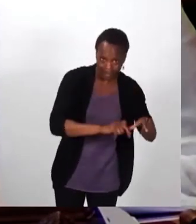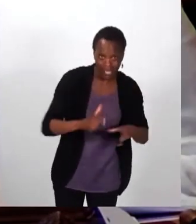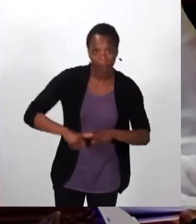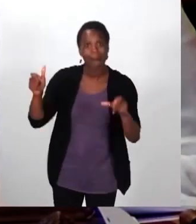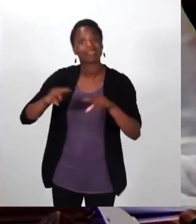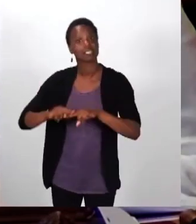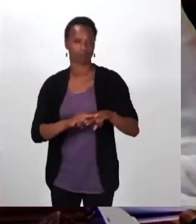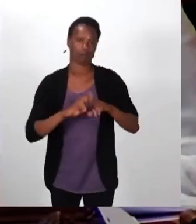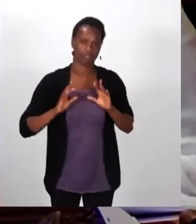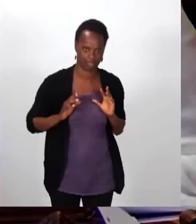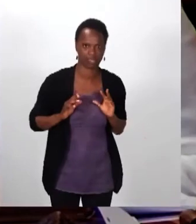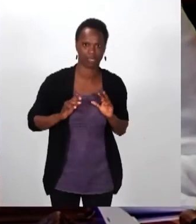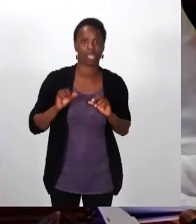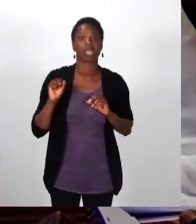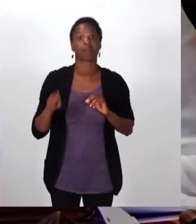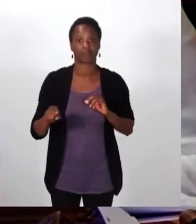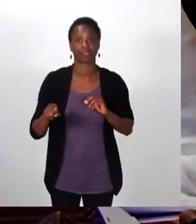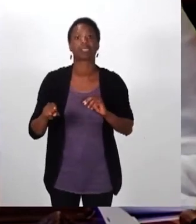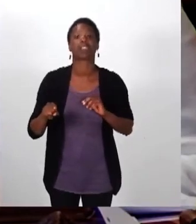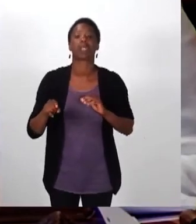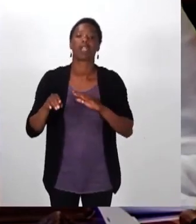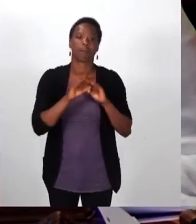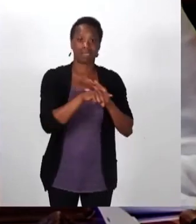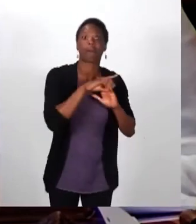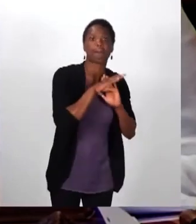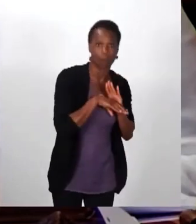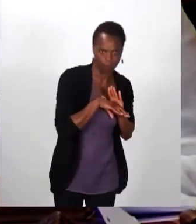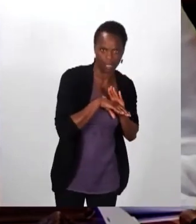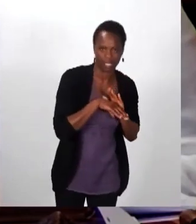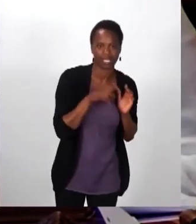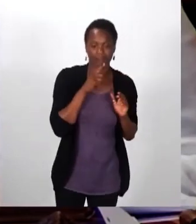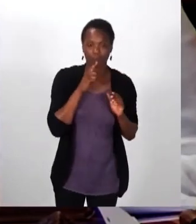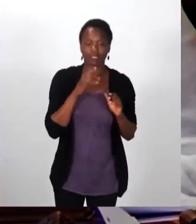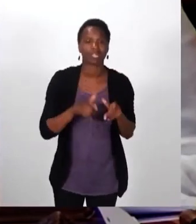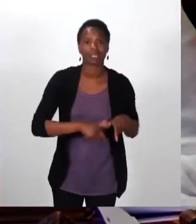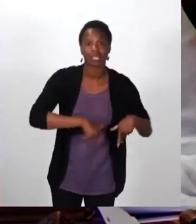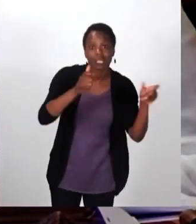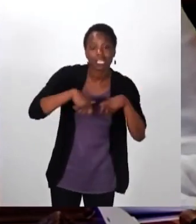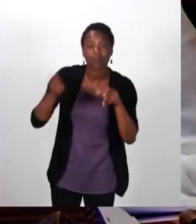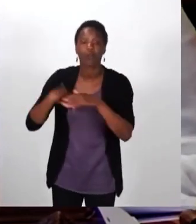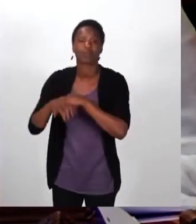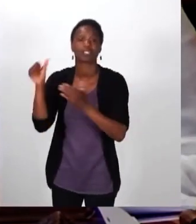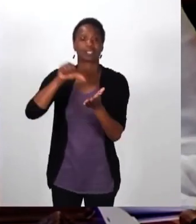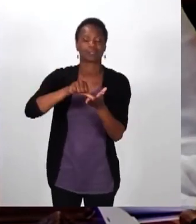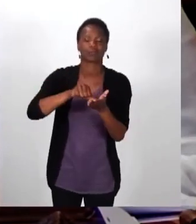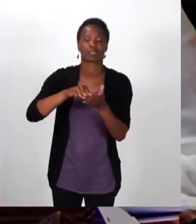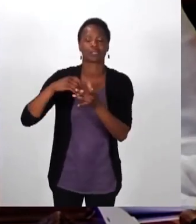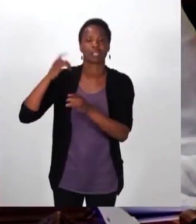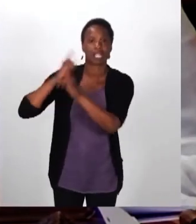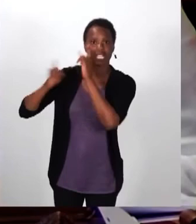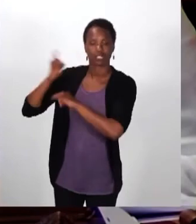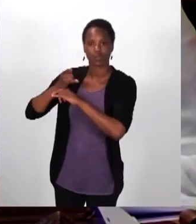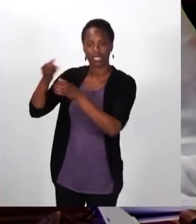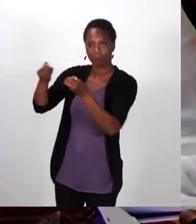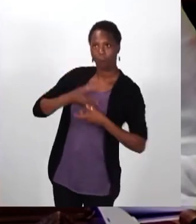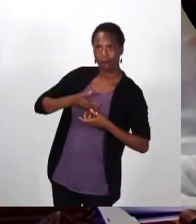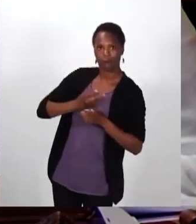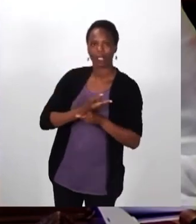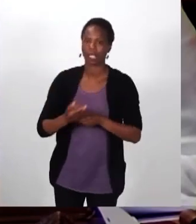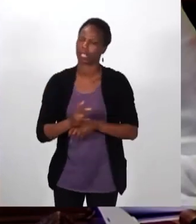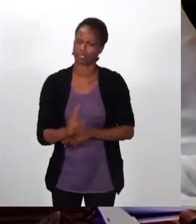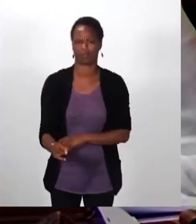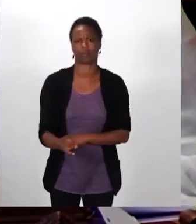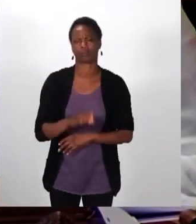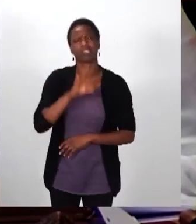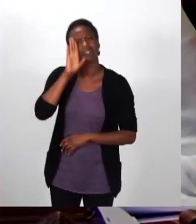heureusement, qu'on ne prend pas des risques en passant devant tous les immeubles du centre historique. Je regrette vraiment. Ce chiffre était une erreur. Reconnaissez-le.